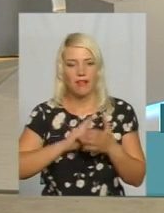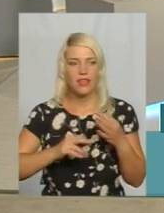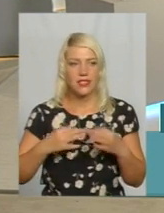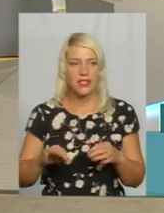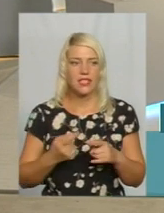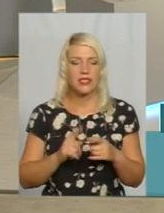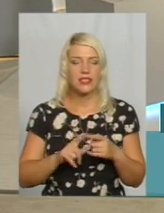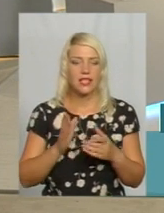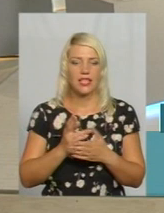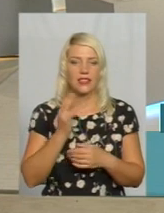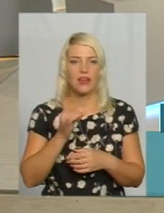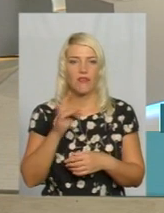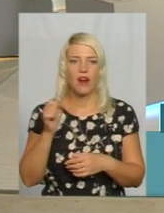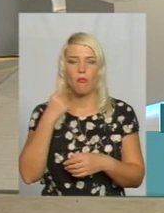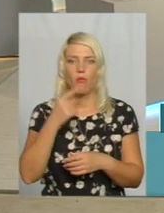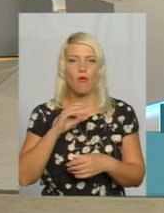цифрове мовлення,